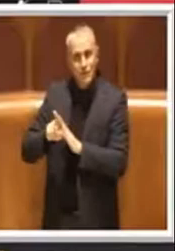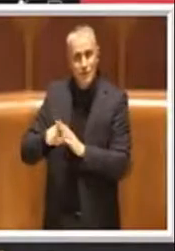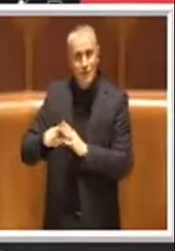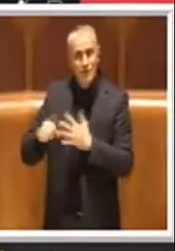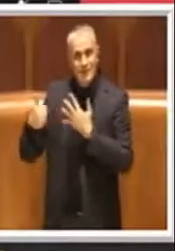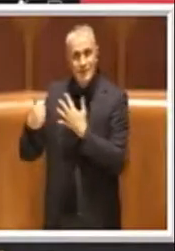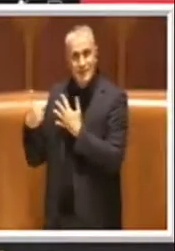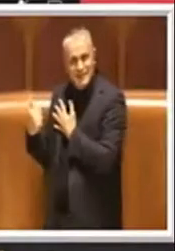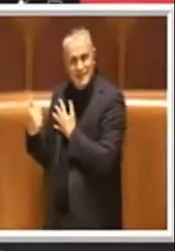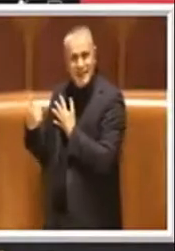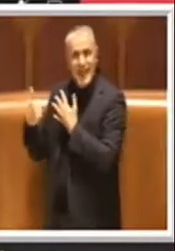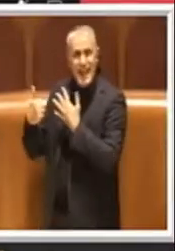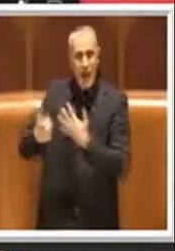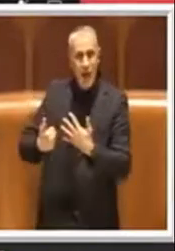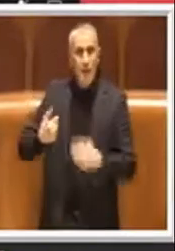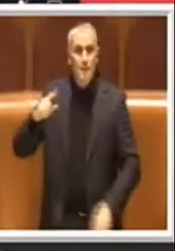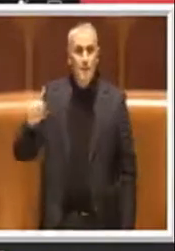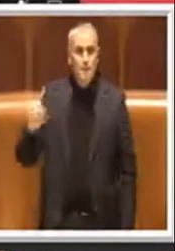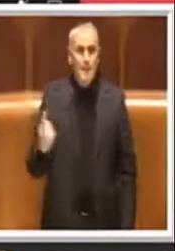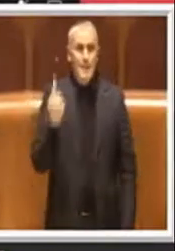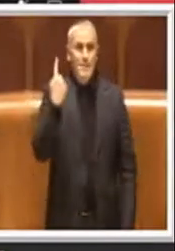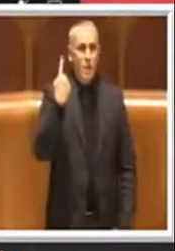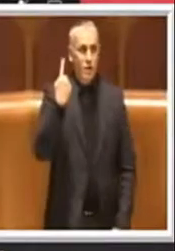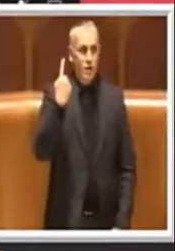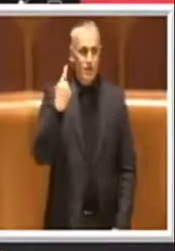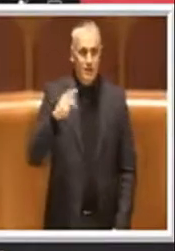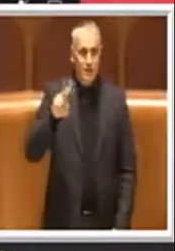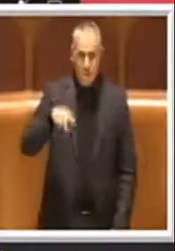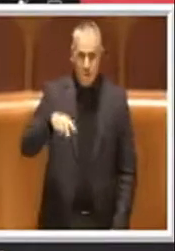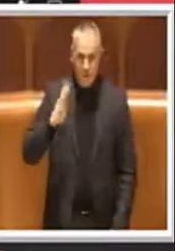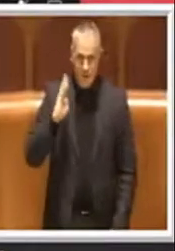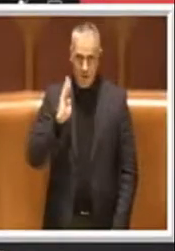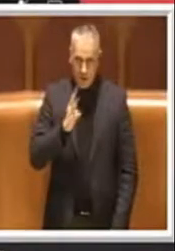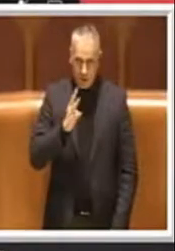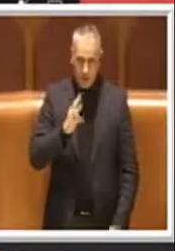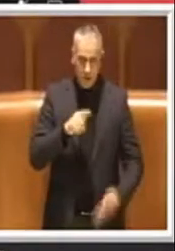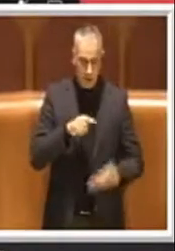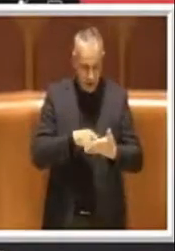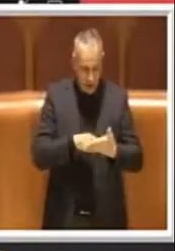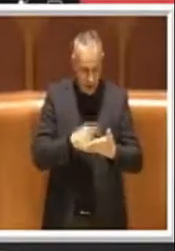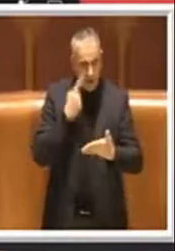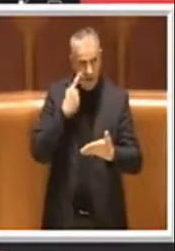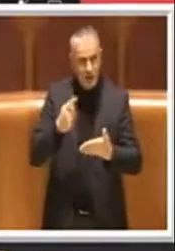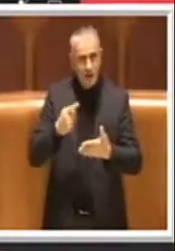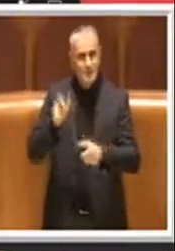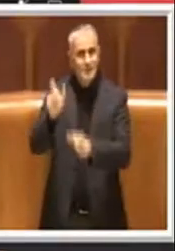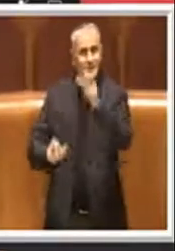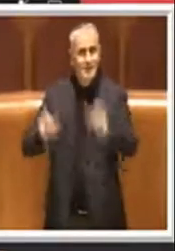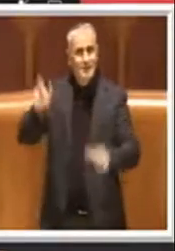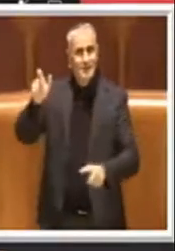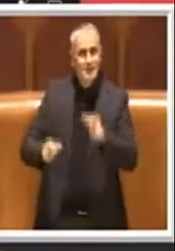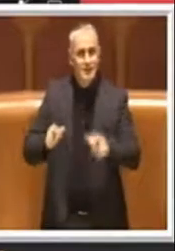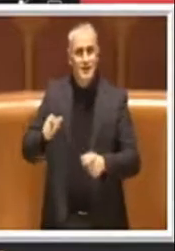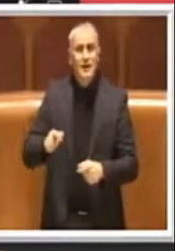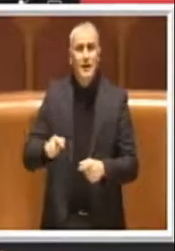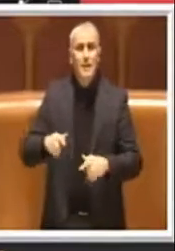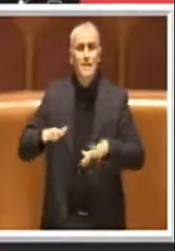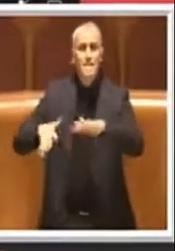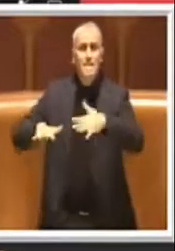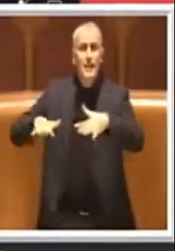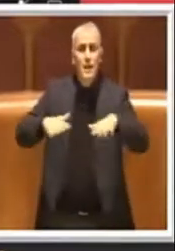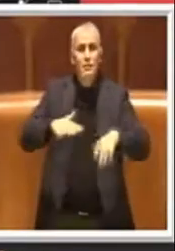sei anni, per la prima volta dal 2014, il giudizio medio dei cittadini ritorna a essere la